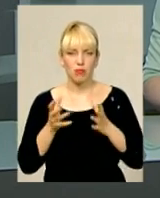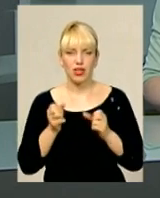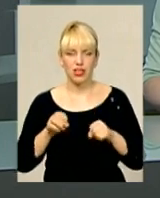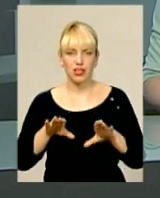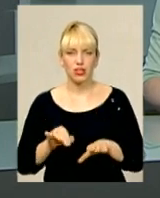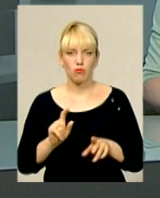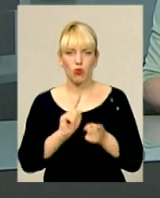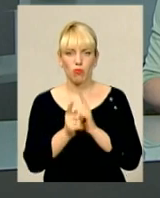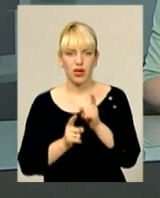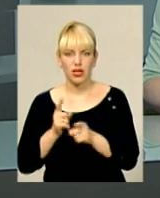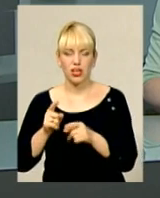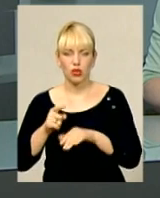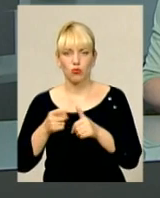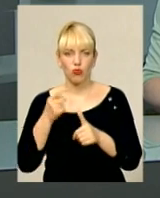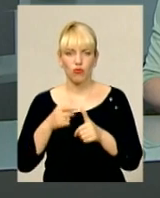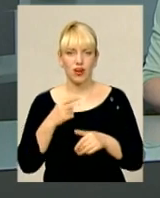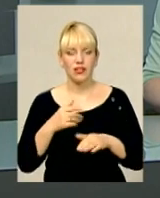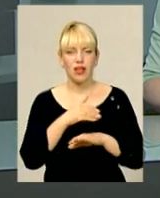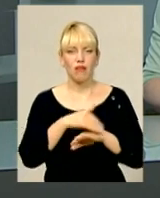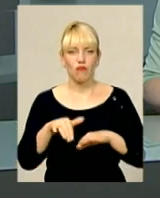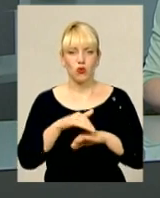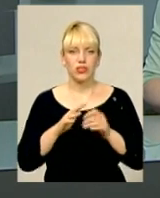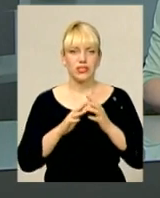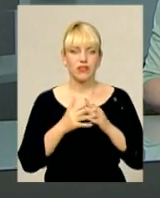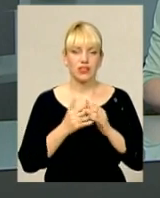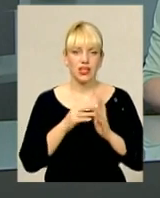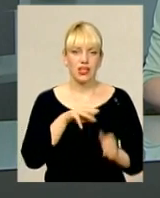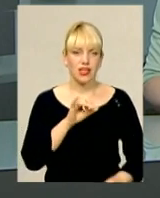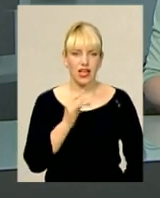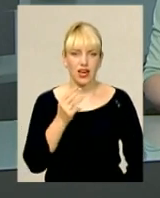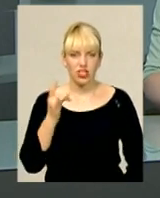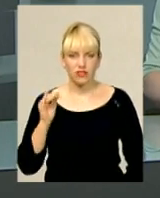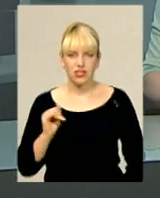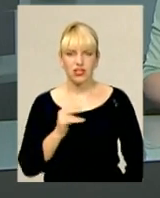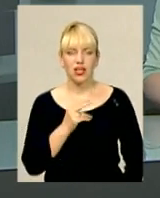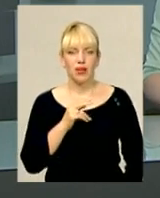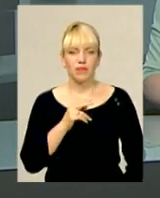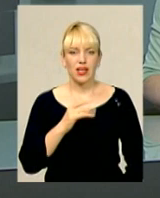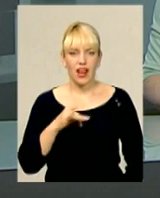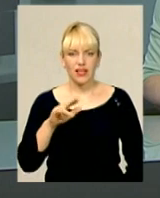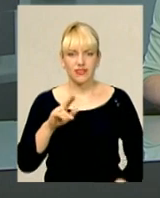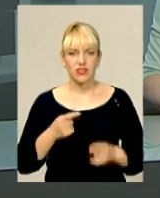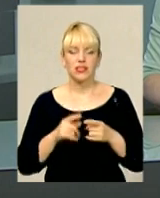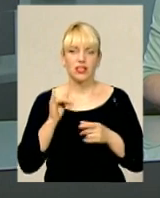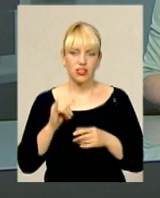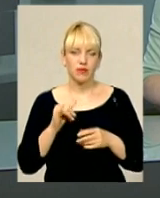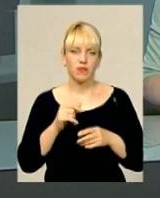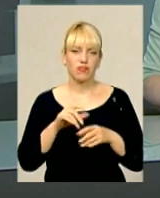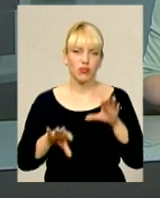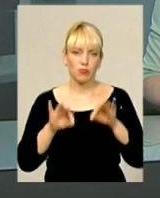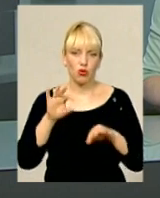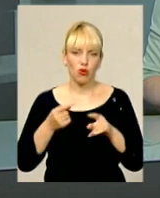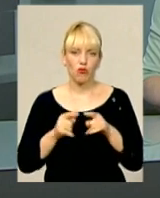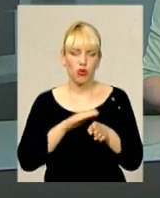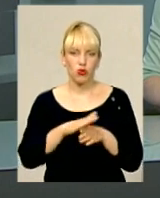переіменування ряду вулиць та провулків у селах Терешівці, Редвенці та Печеській. Проте виконувати закон вирішили вибірково, оскільки